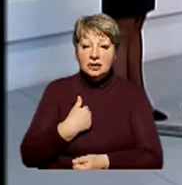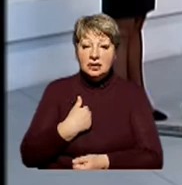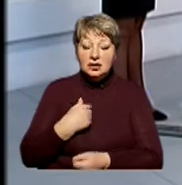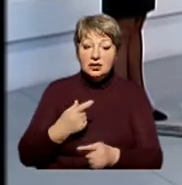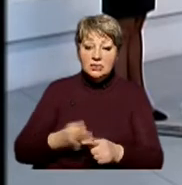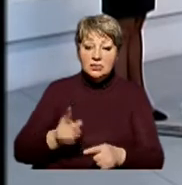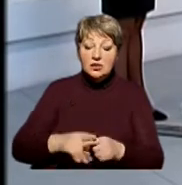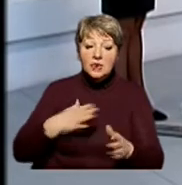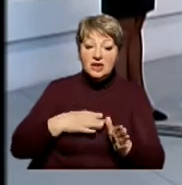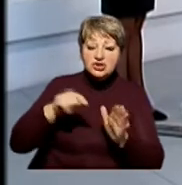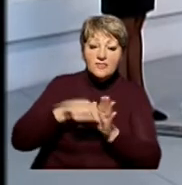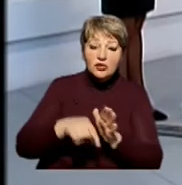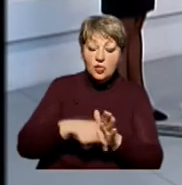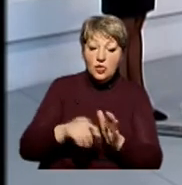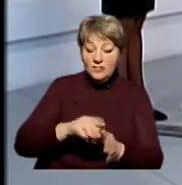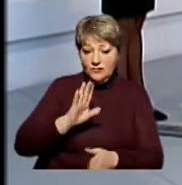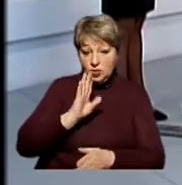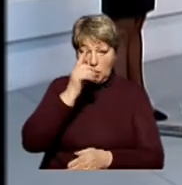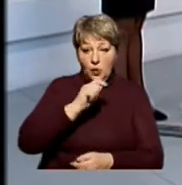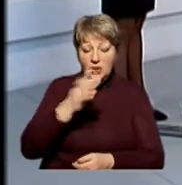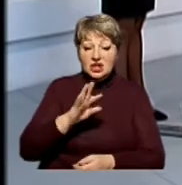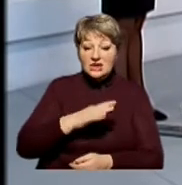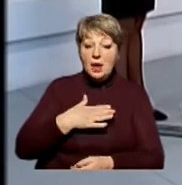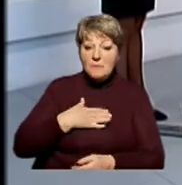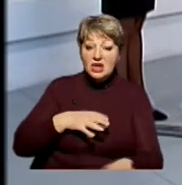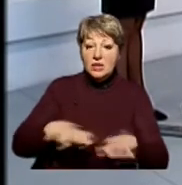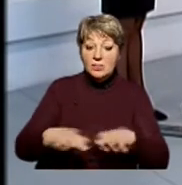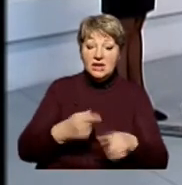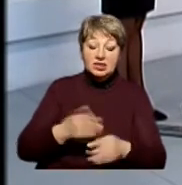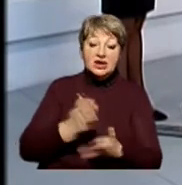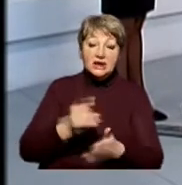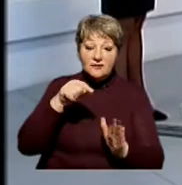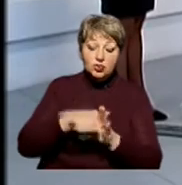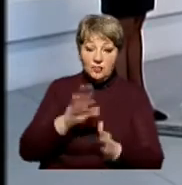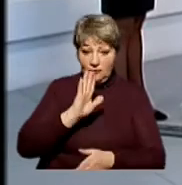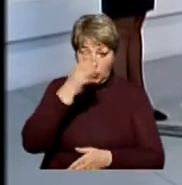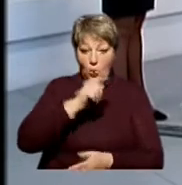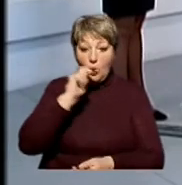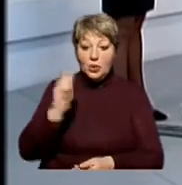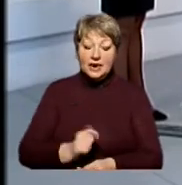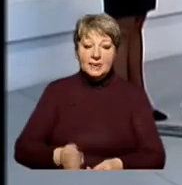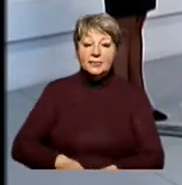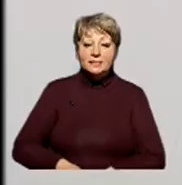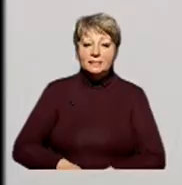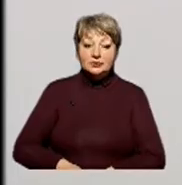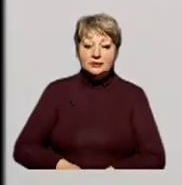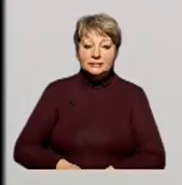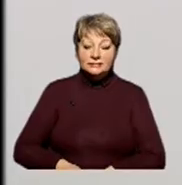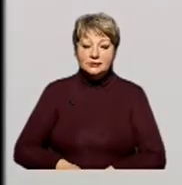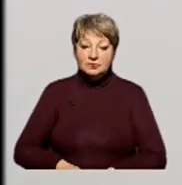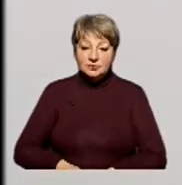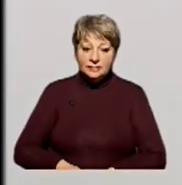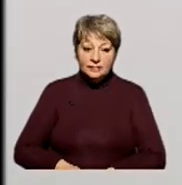знівелювали нашого внутрішнього ворога України, а для мене корупція – і внутрішнім ворогом України. Я вклався. Вклалися.